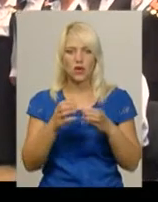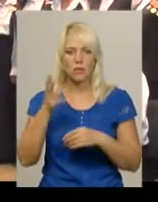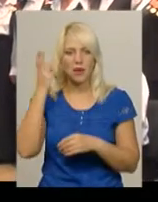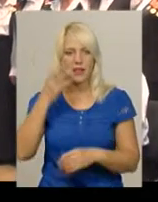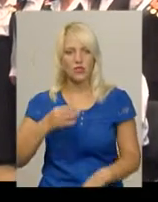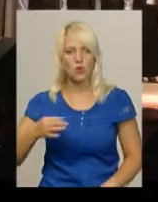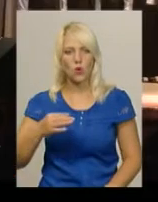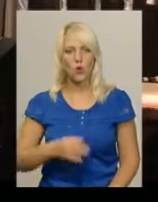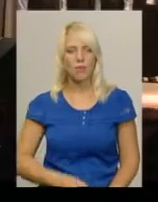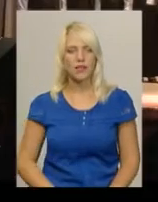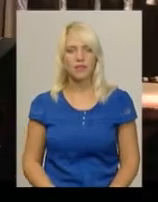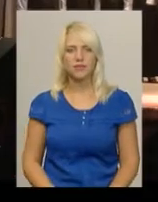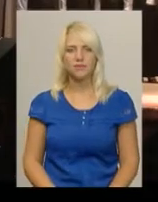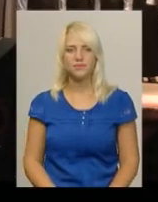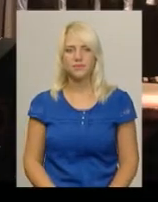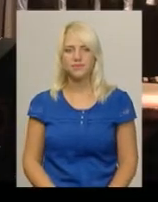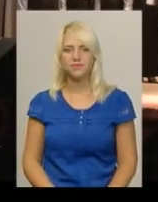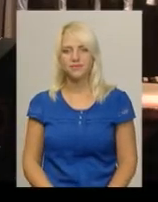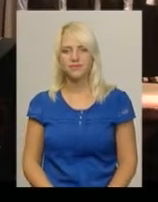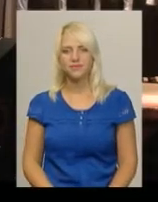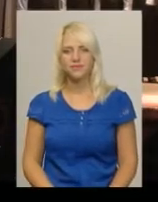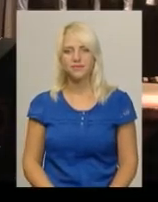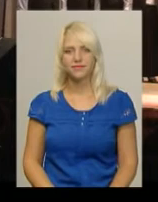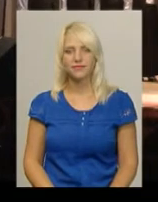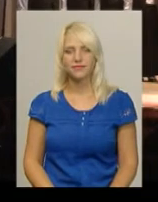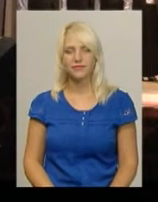області. Ірина Хижа, Іван Мовчан, Новини, Поділля, Центр.